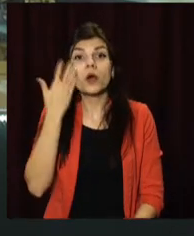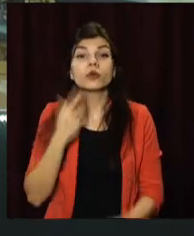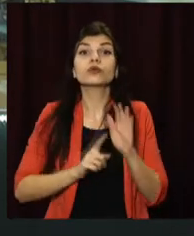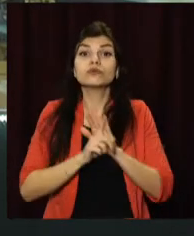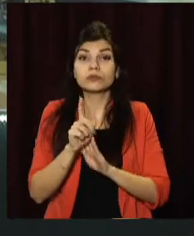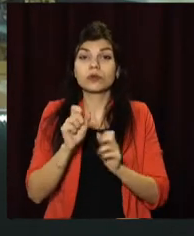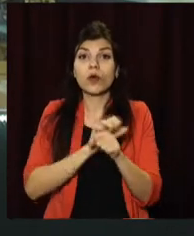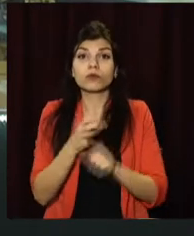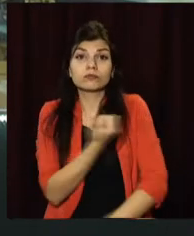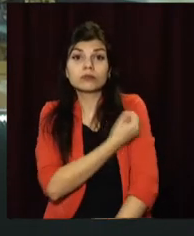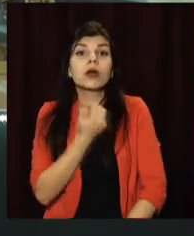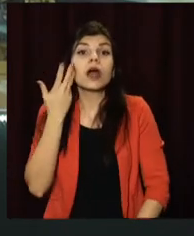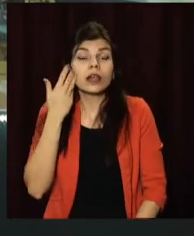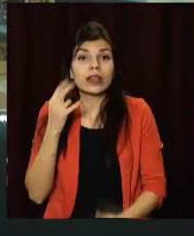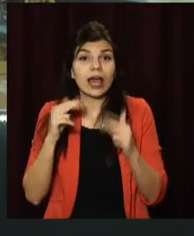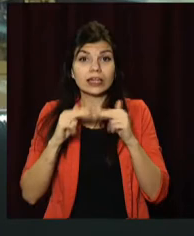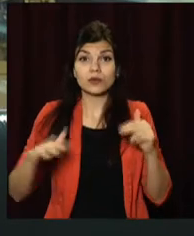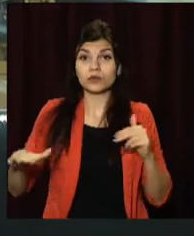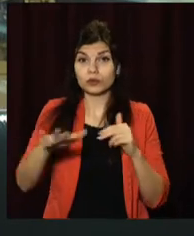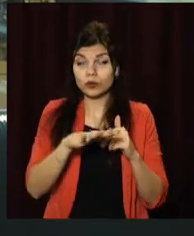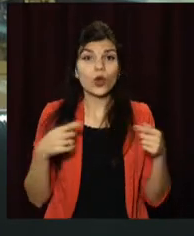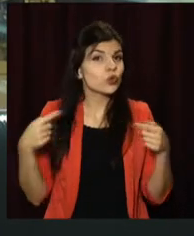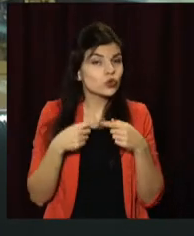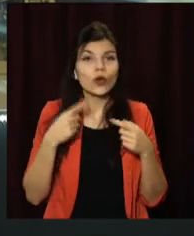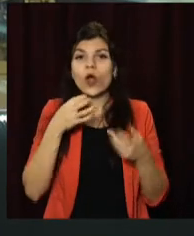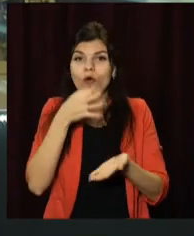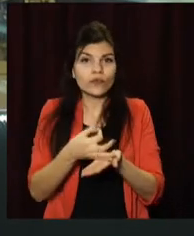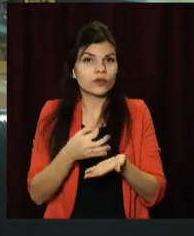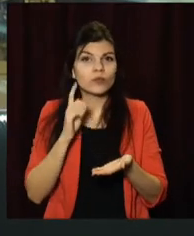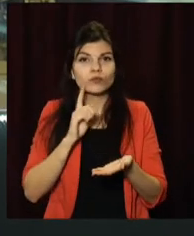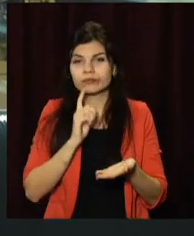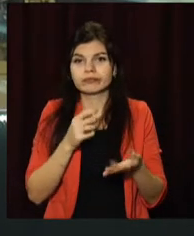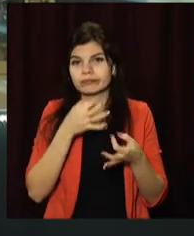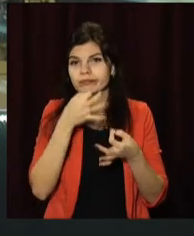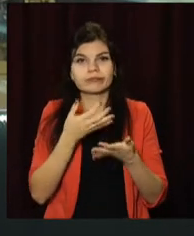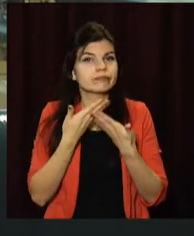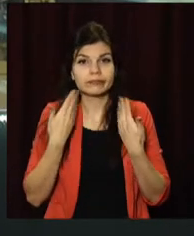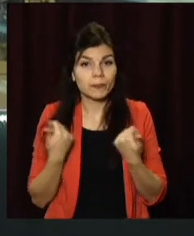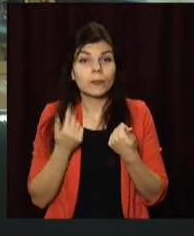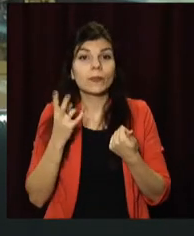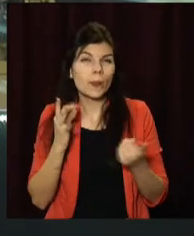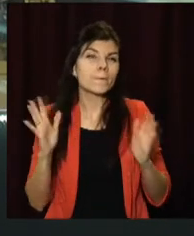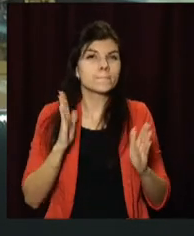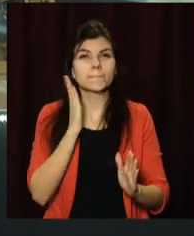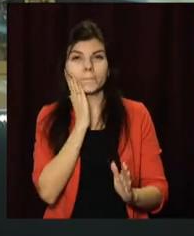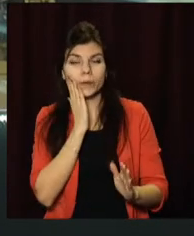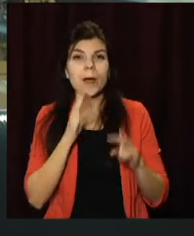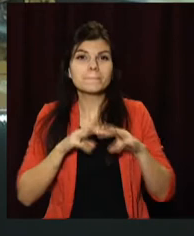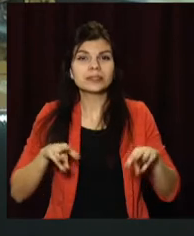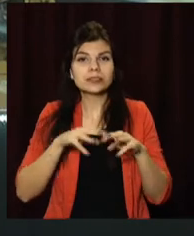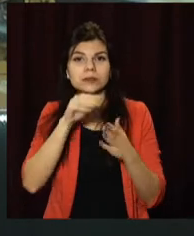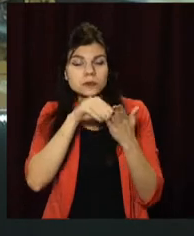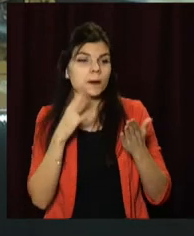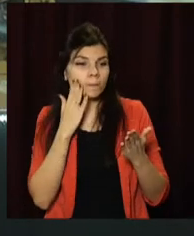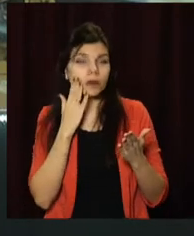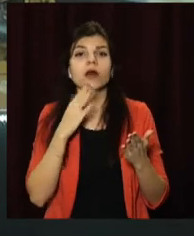від COVID-19 на Дніпропетровщині, точної відповіді на це фахівці поки не дають. Але орієнтовно, за даними Міністерства охорони здоров'я,